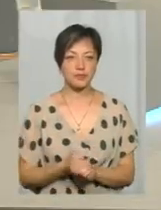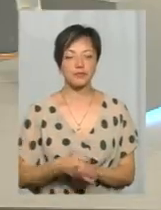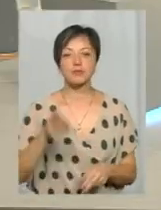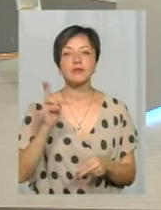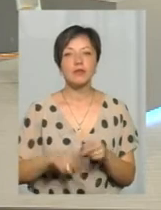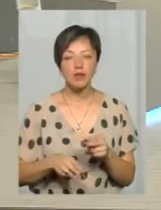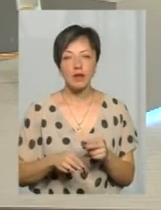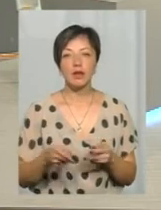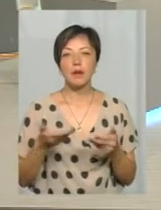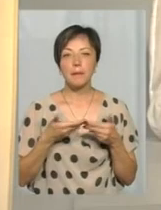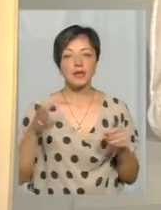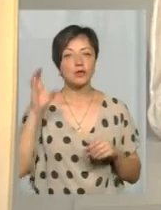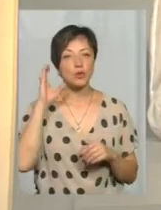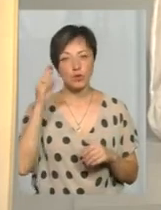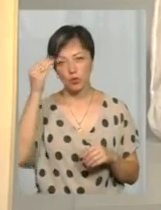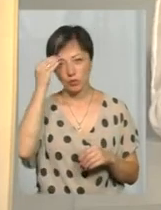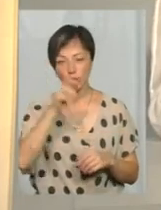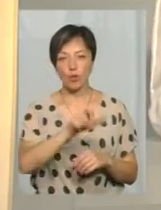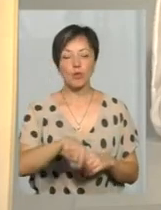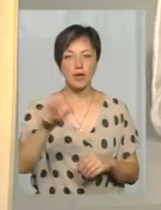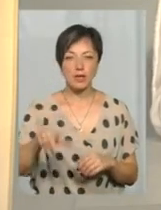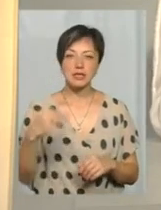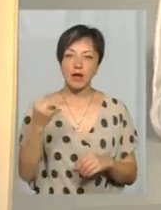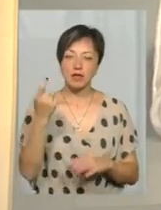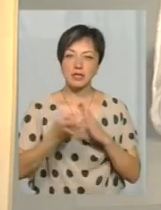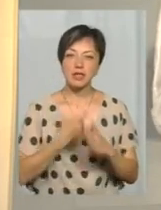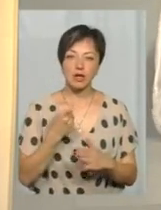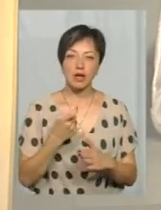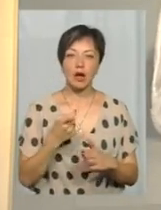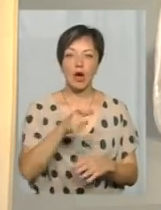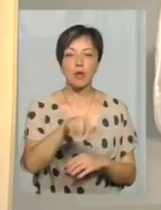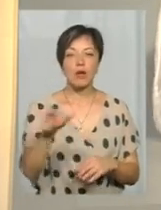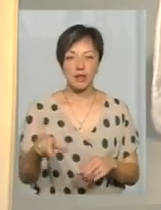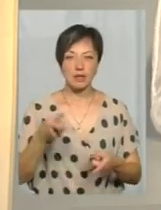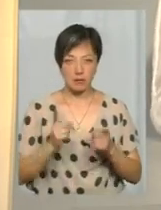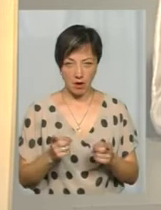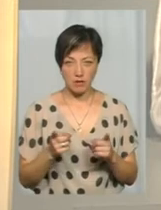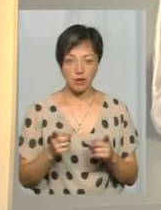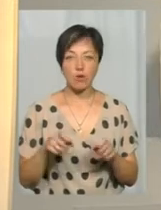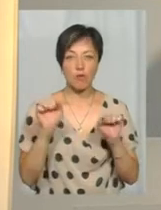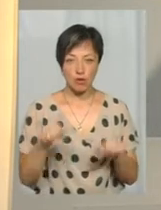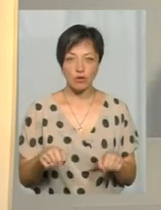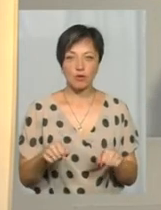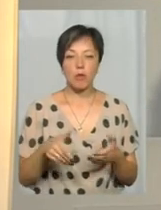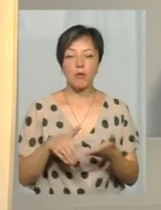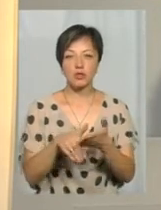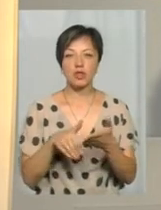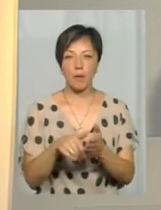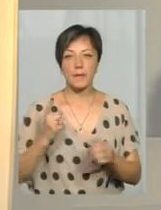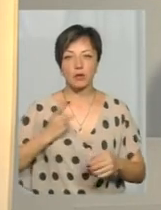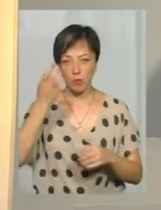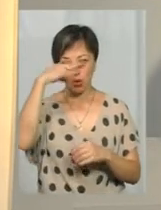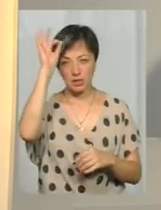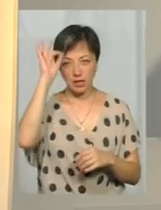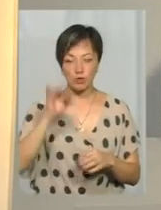завершення. Ми слухали думку громадян. Оцікаво дізнатися, громадяни, насправді, можуть бути помічниками патрульних